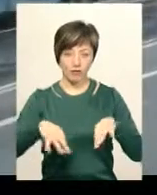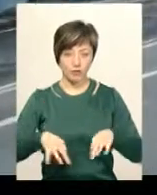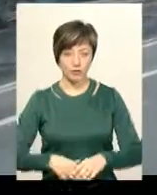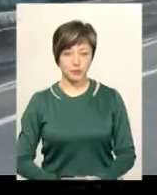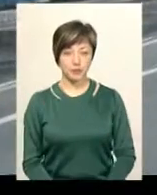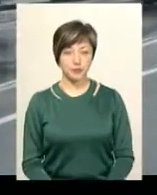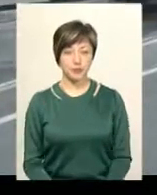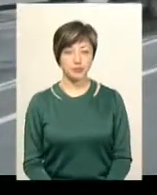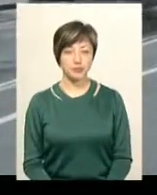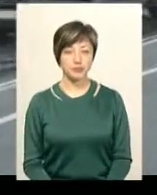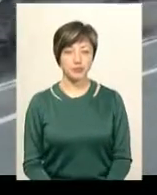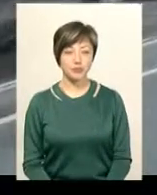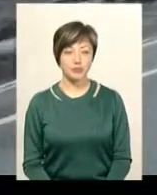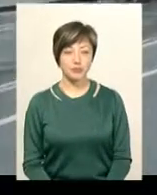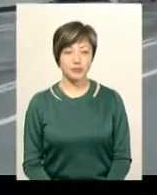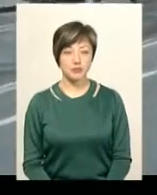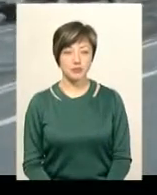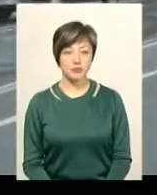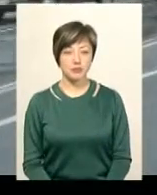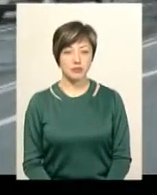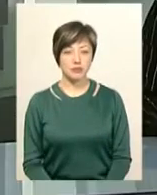Боровець, Юрій Чорний, новини Поділяцентр.